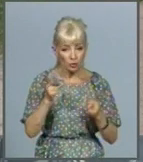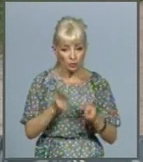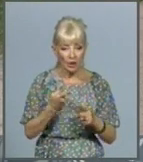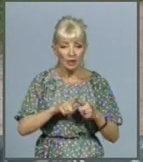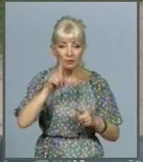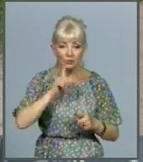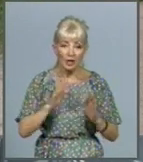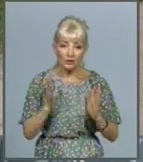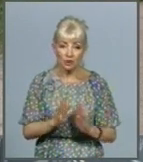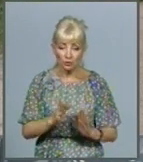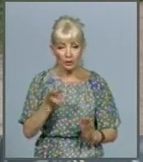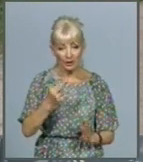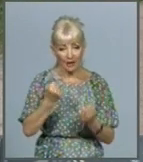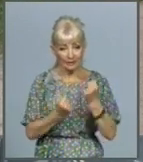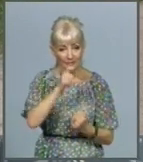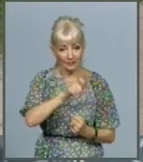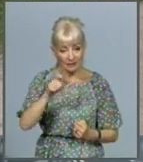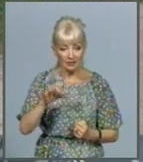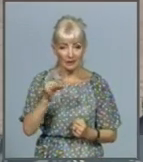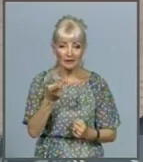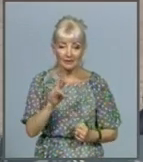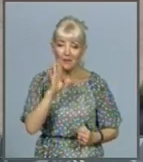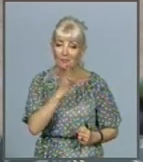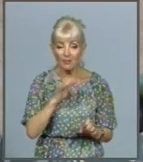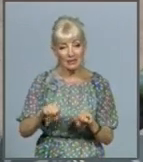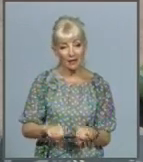автомобілістів, а й для матусь з візочками та дітьми.